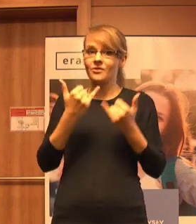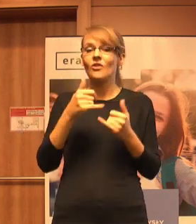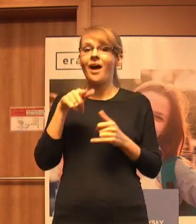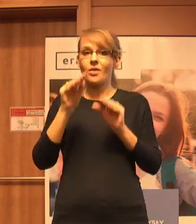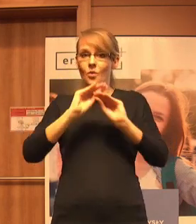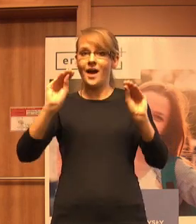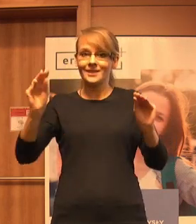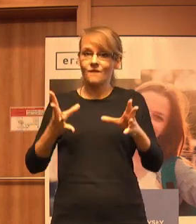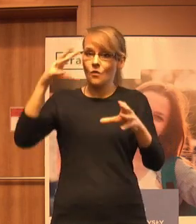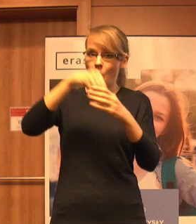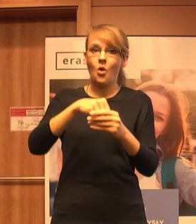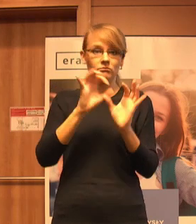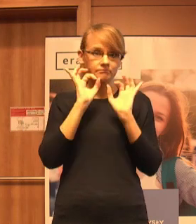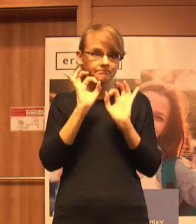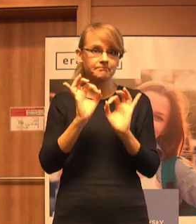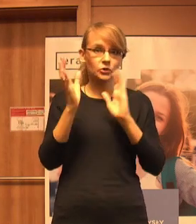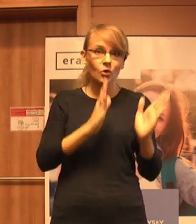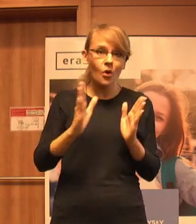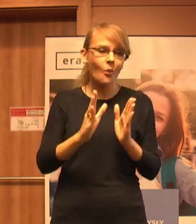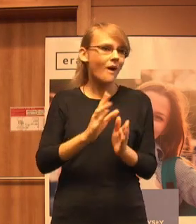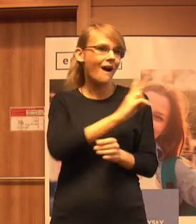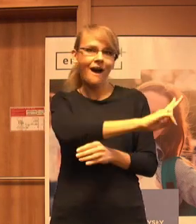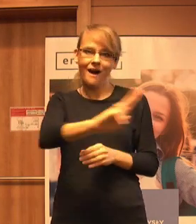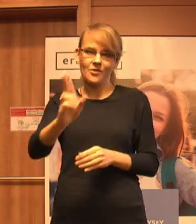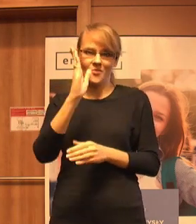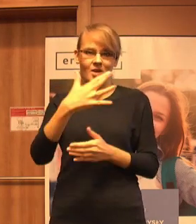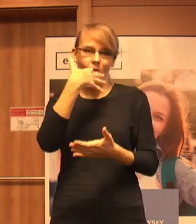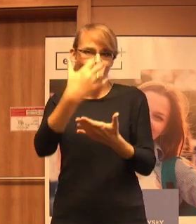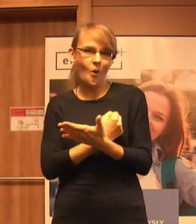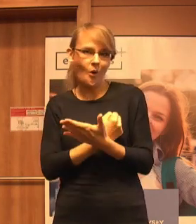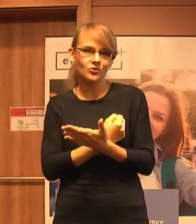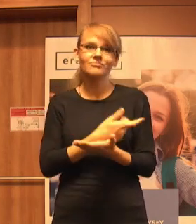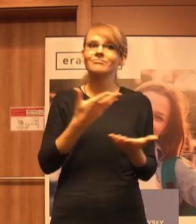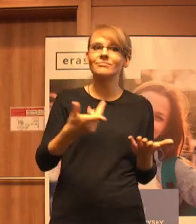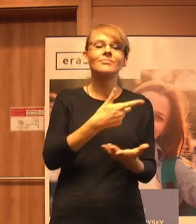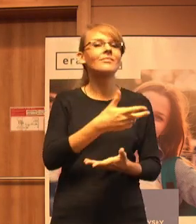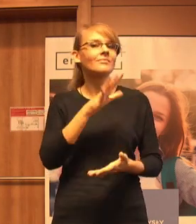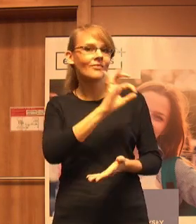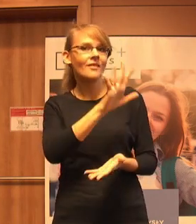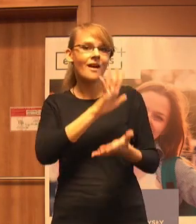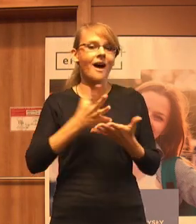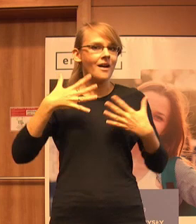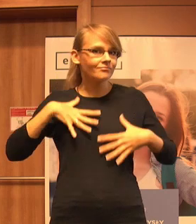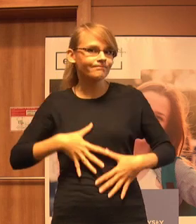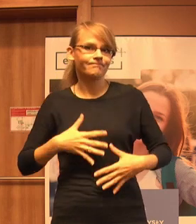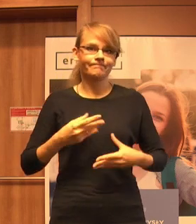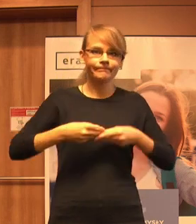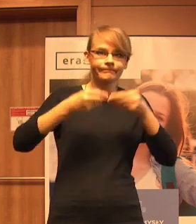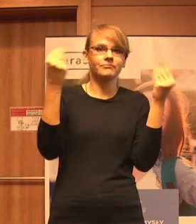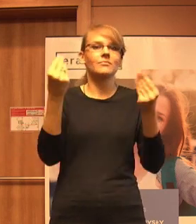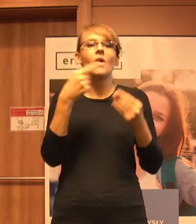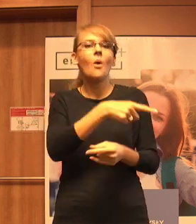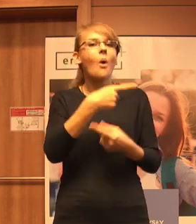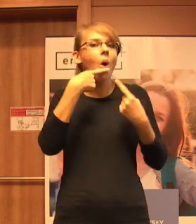włączającej wszyscy czerpią z tego korzyści w budowaniu osobowości, w budowaniu odpowiedzialności na przyszłość,